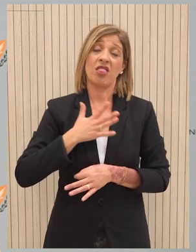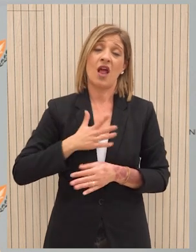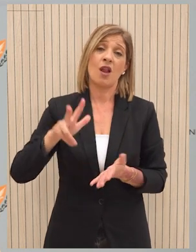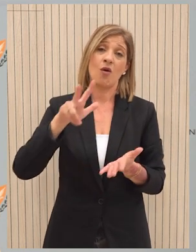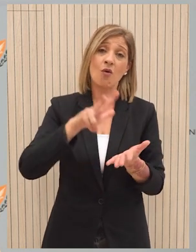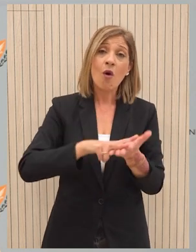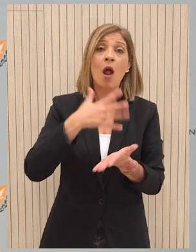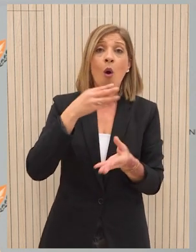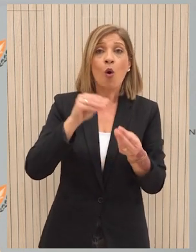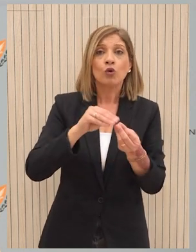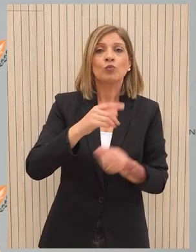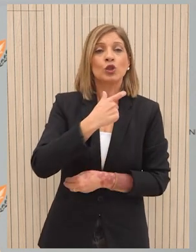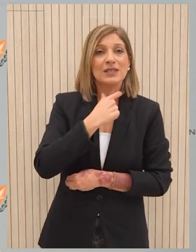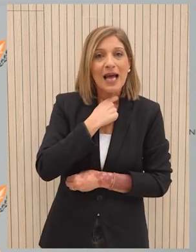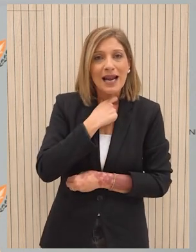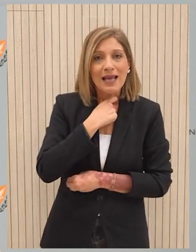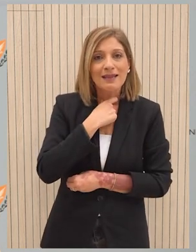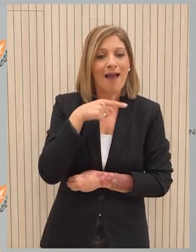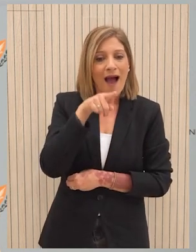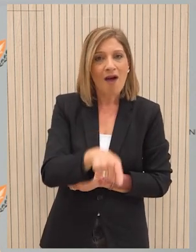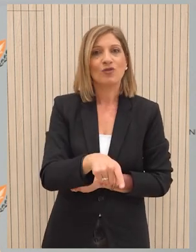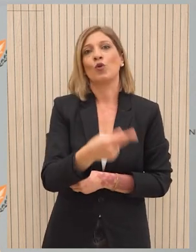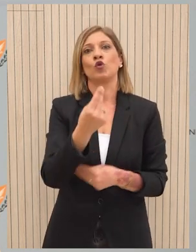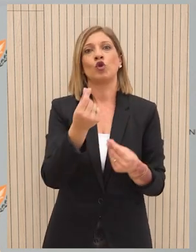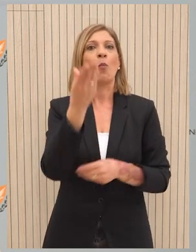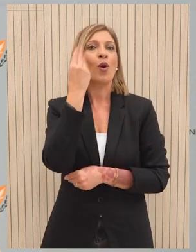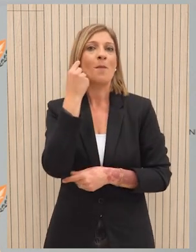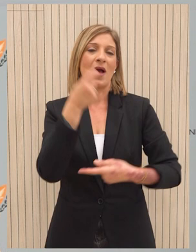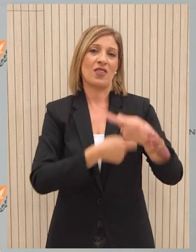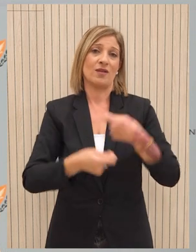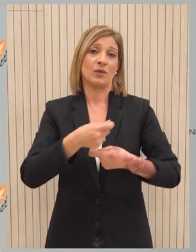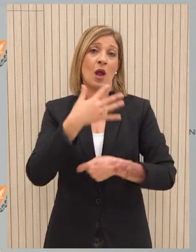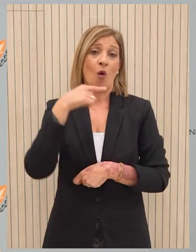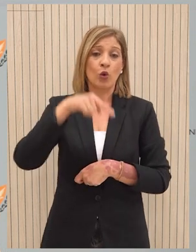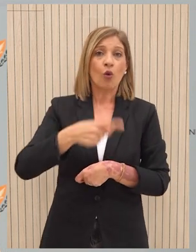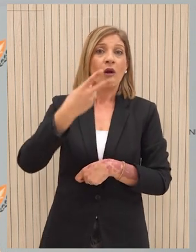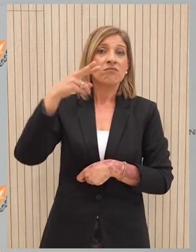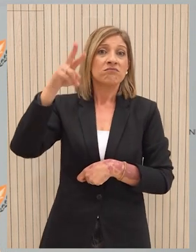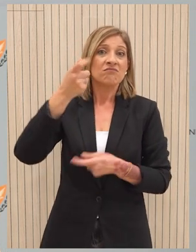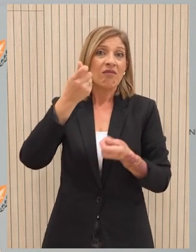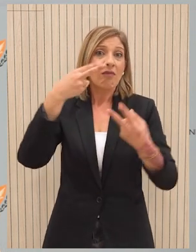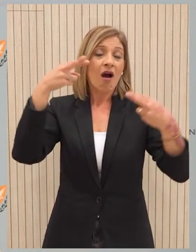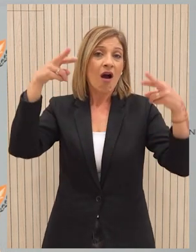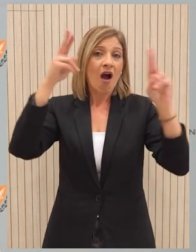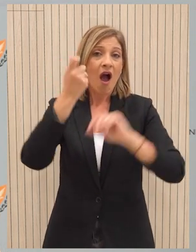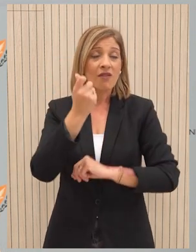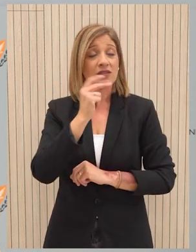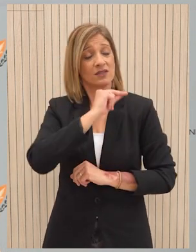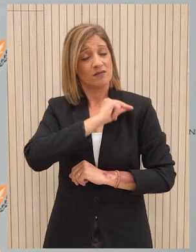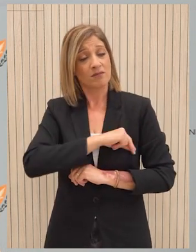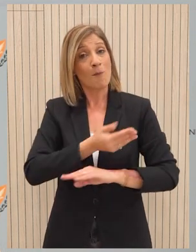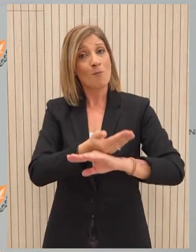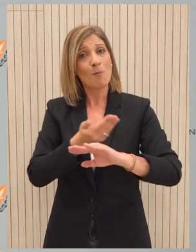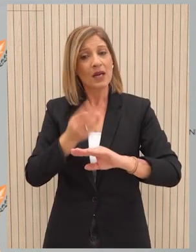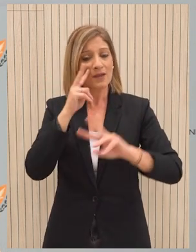καταναλωτές να αξιοποιήσουν το συντομότερο δυνατόν τις δυνατότητες που παρέχει. Σε περίοδους υψηλών πληθυοριστικών πιέσεων τα ωφέλεια από την αξιοποίηση